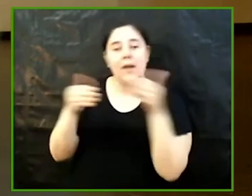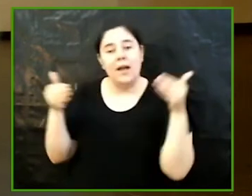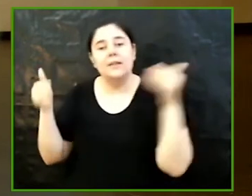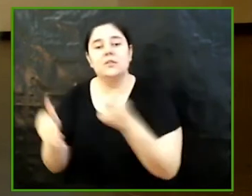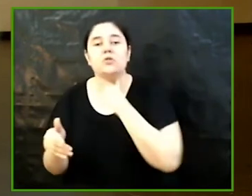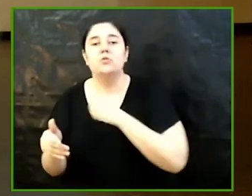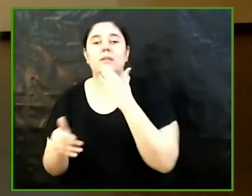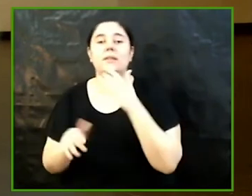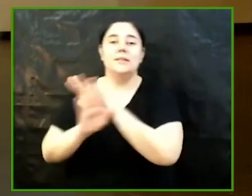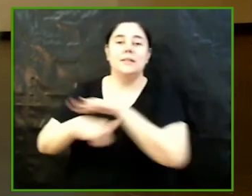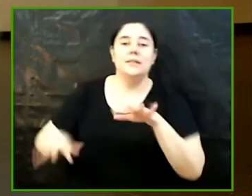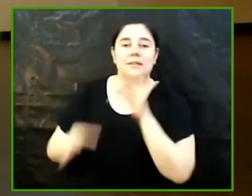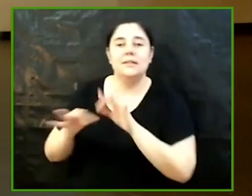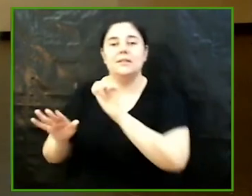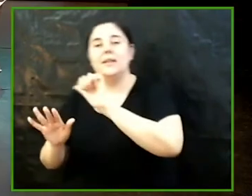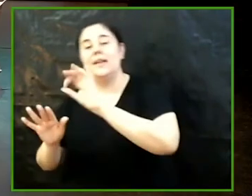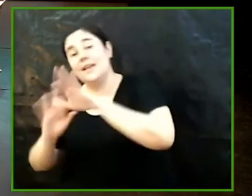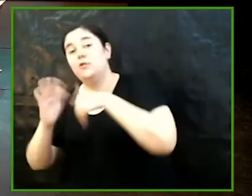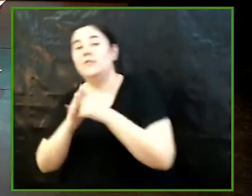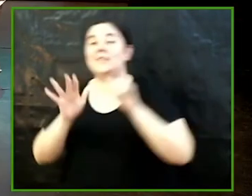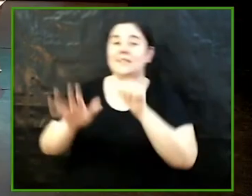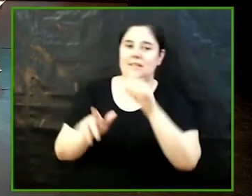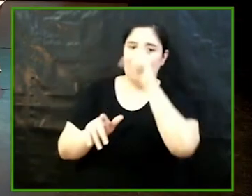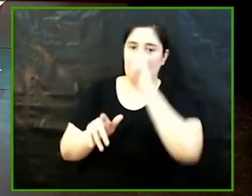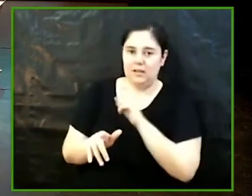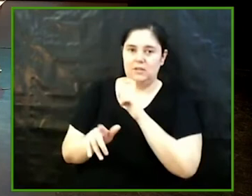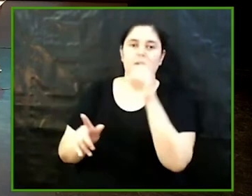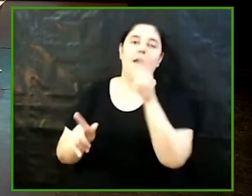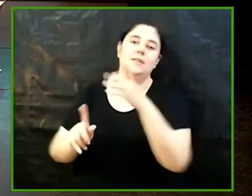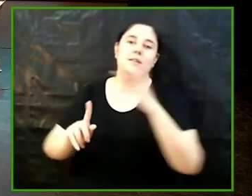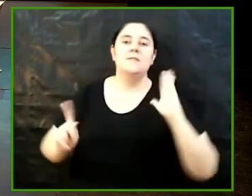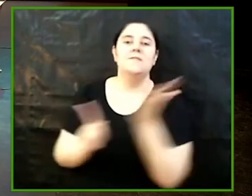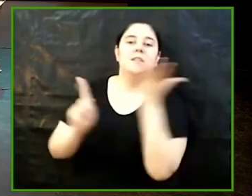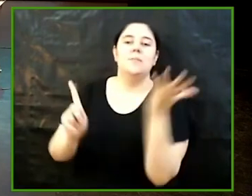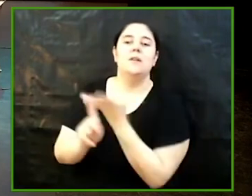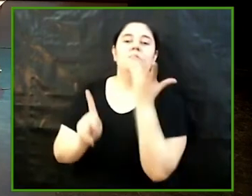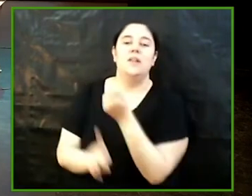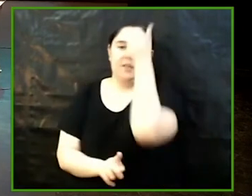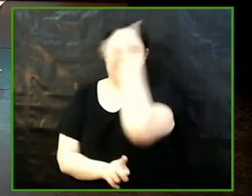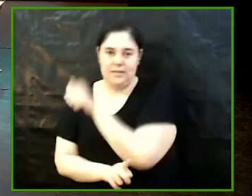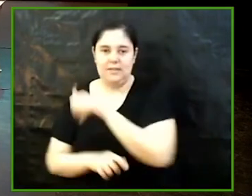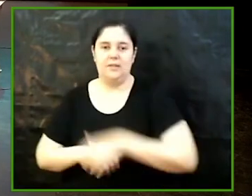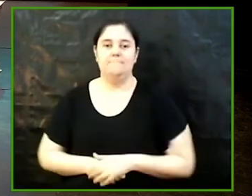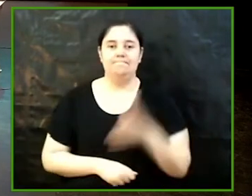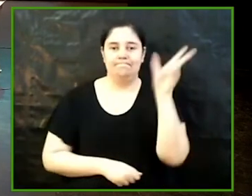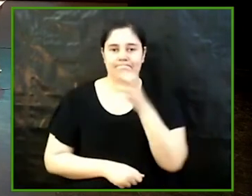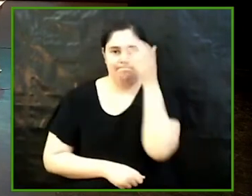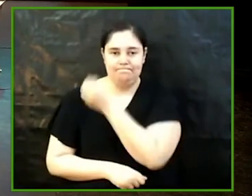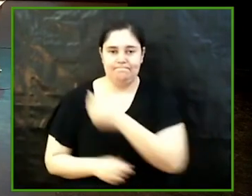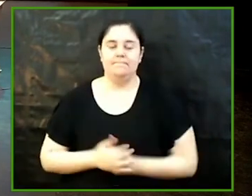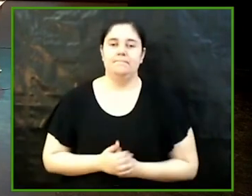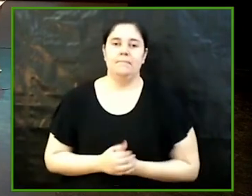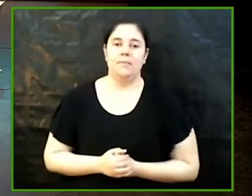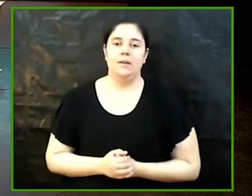d'entre 0 i 6 anys víctimes de violència masclista Tutora Pilar Escotorín Soza Excusa l'assistència